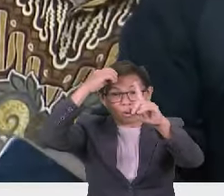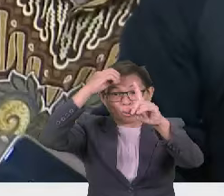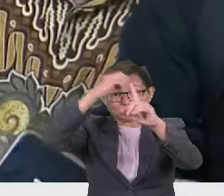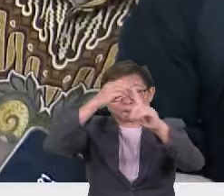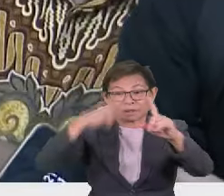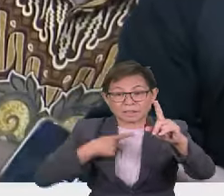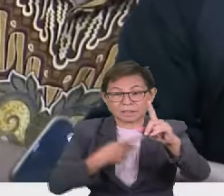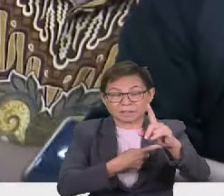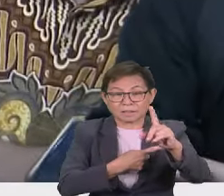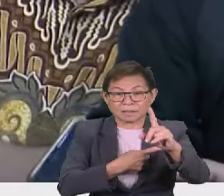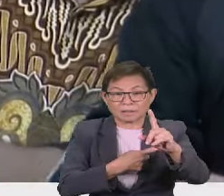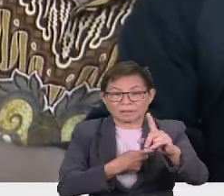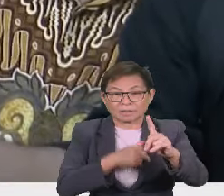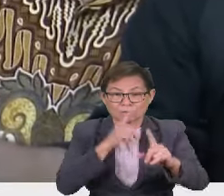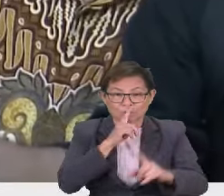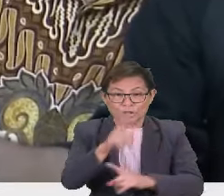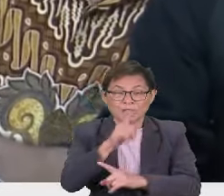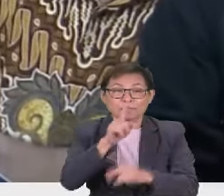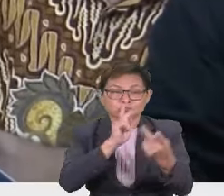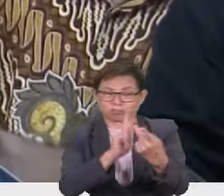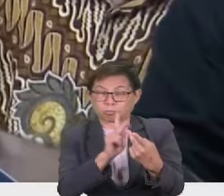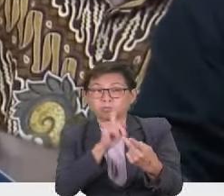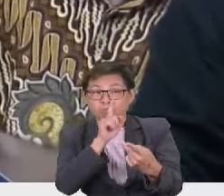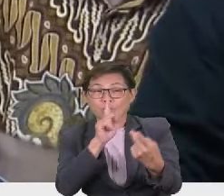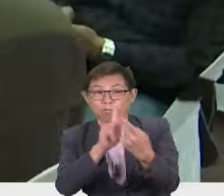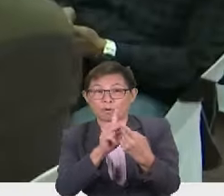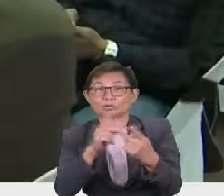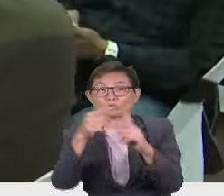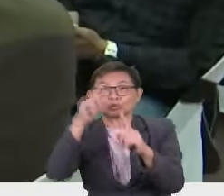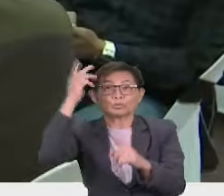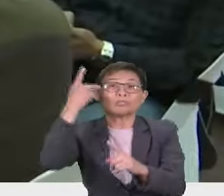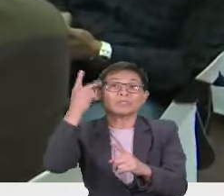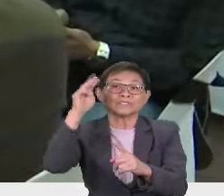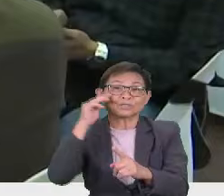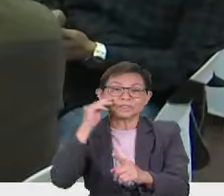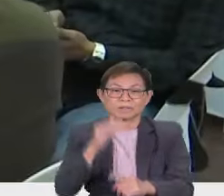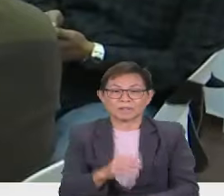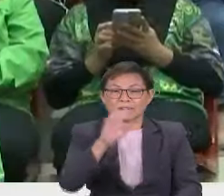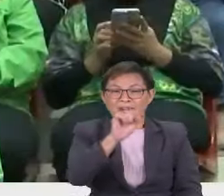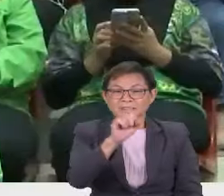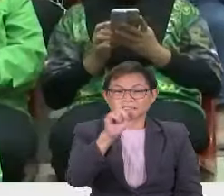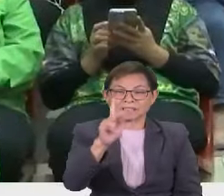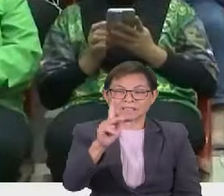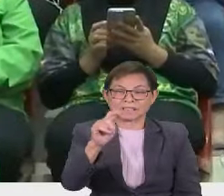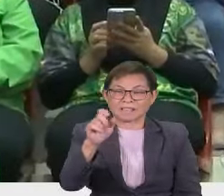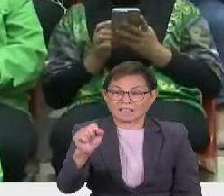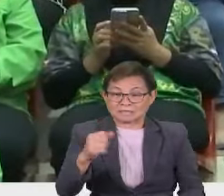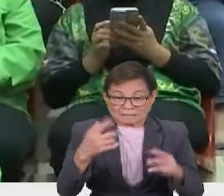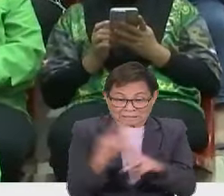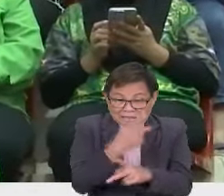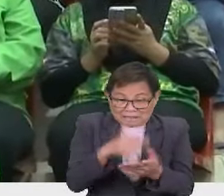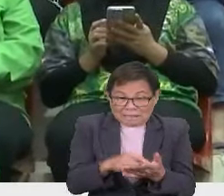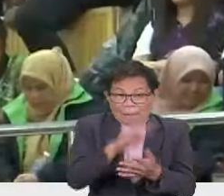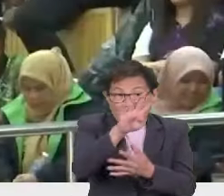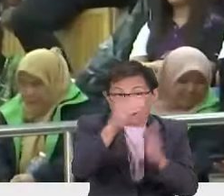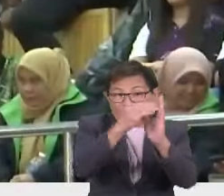itu, it's really relevant to the ministry. Dalam SKTS kali ini terdapat empat